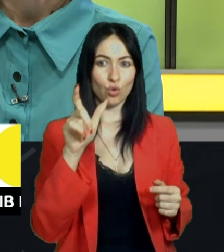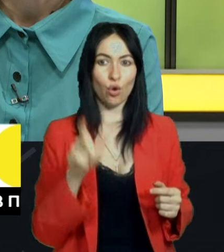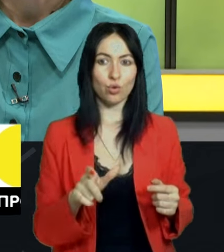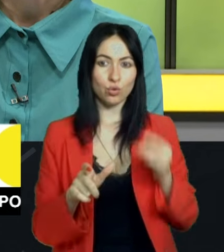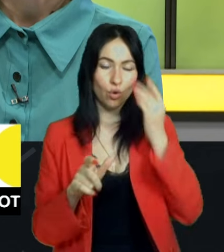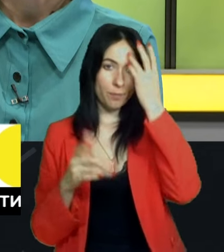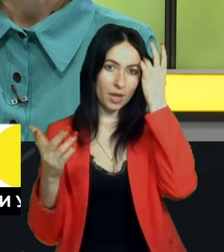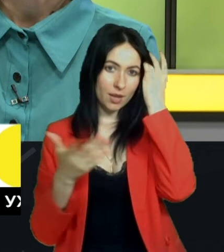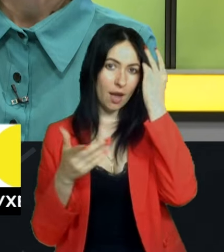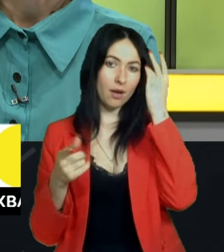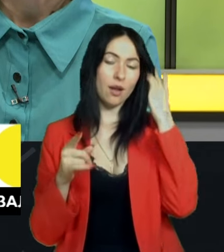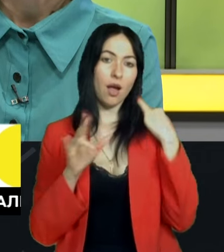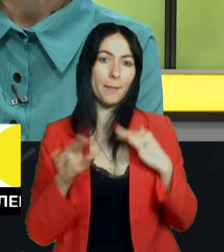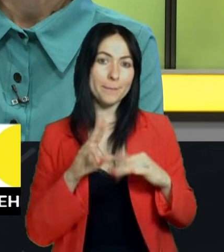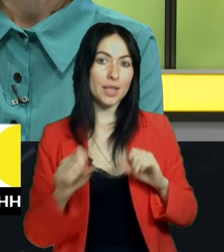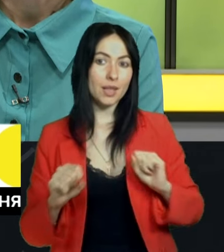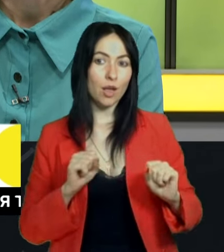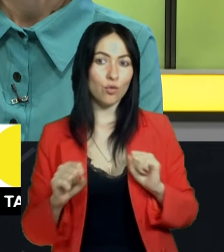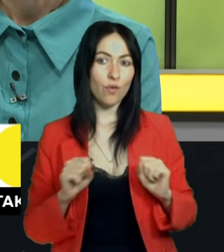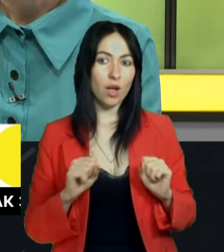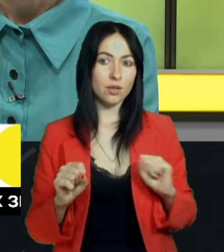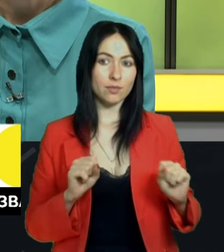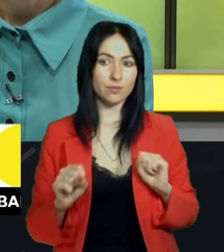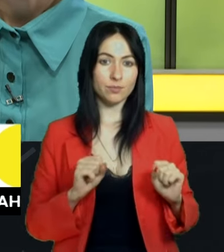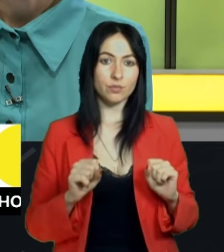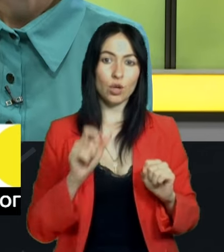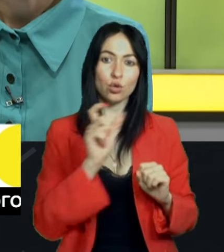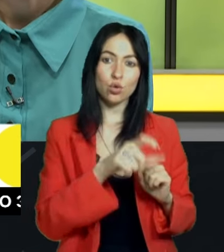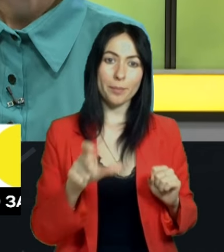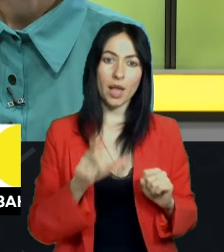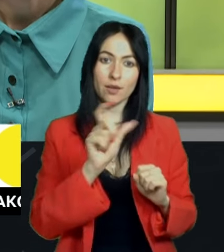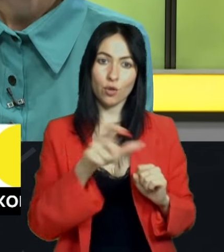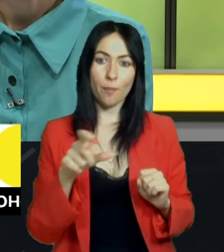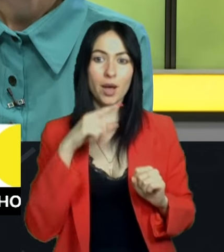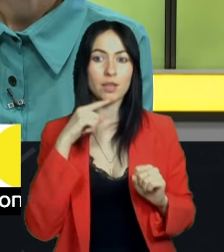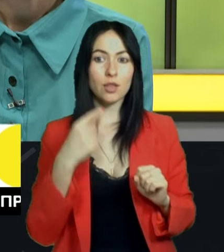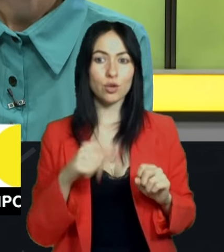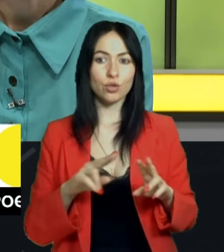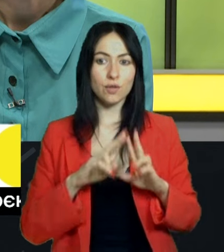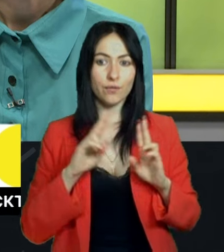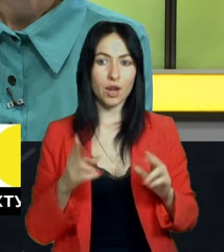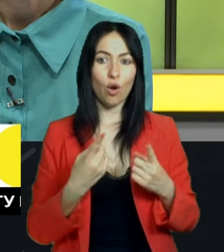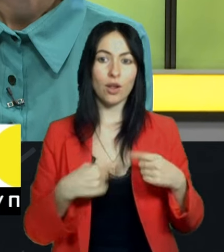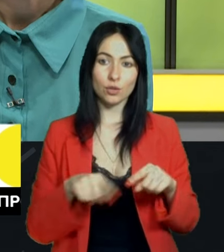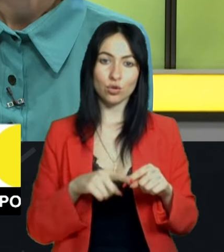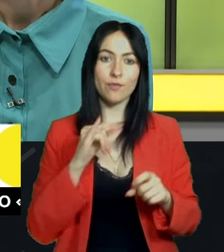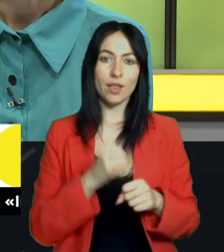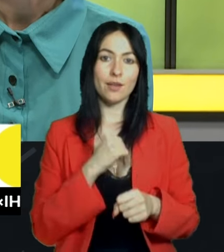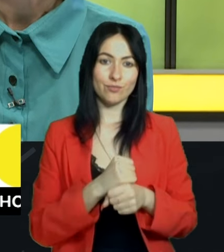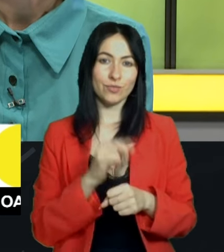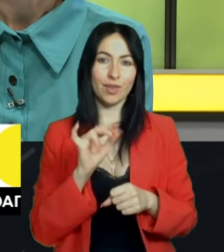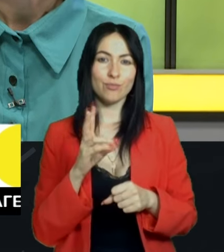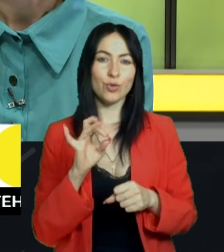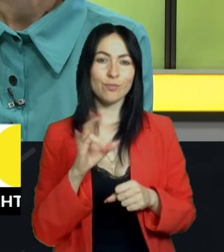під керуванням суб'єктів і громадян РФ організовувала та здійснювала букмекерську діяльність